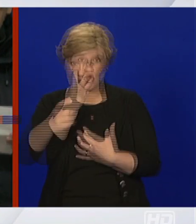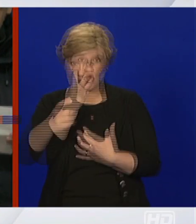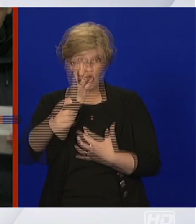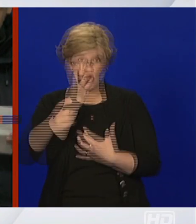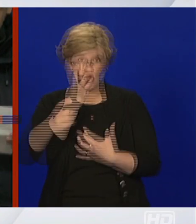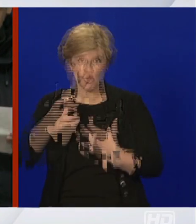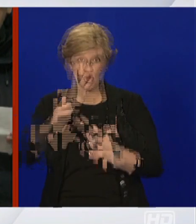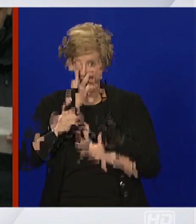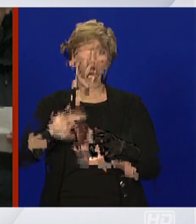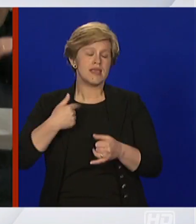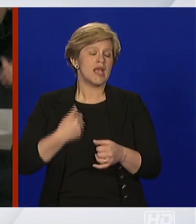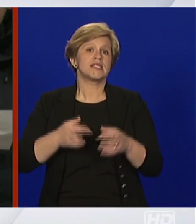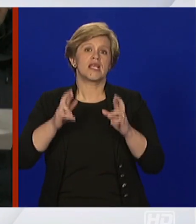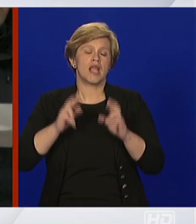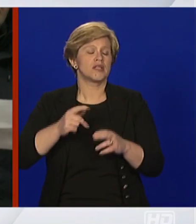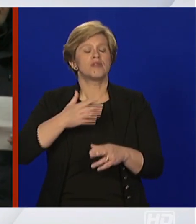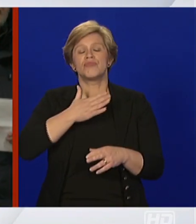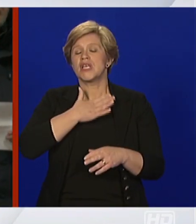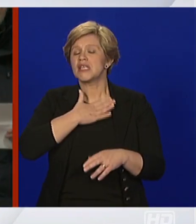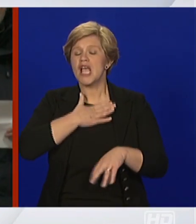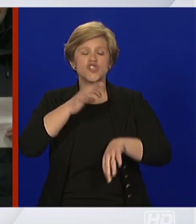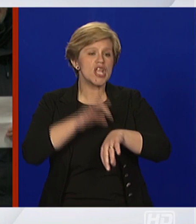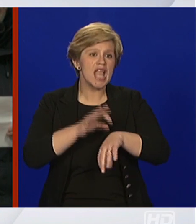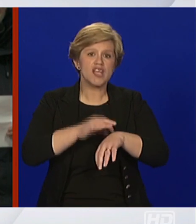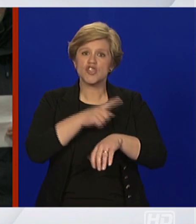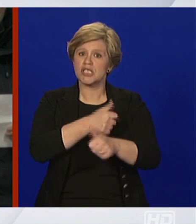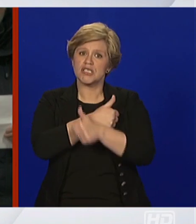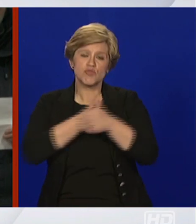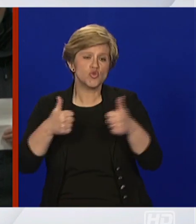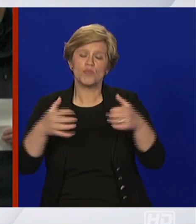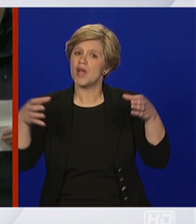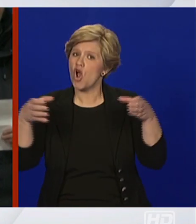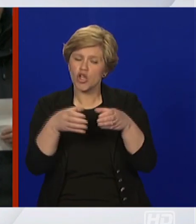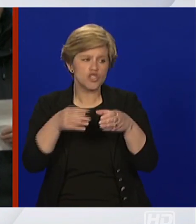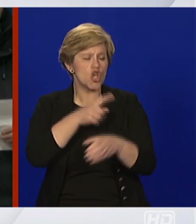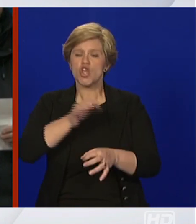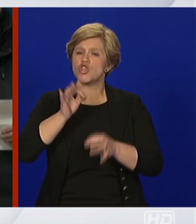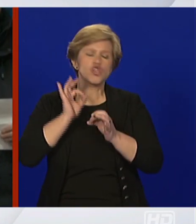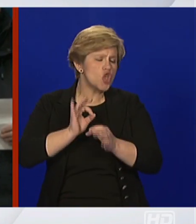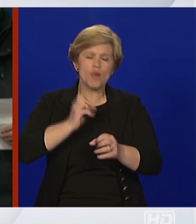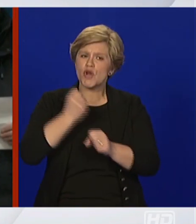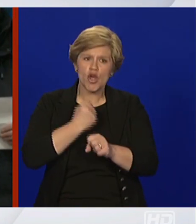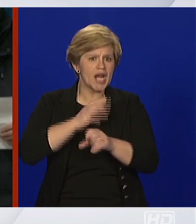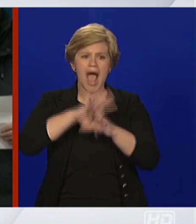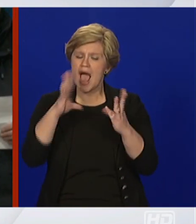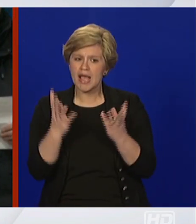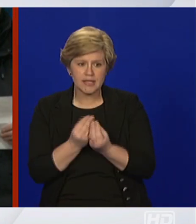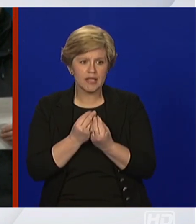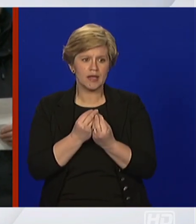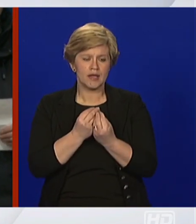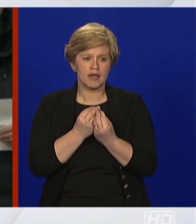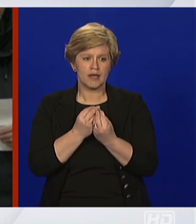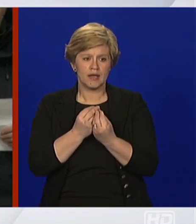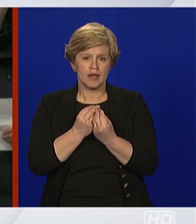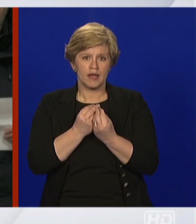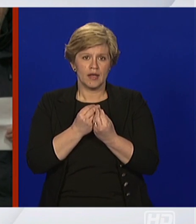naših intenzivista, infektologa koji su brojne ljude u brojnim teškim situacijama